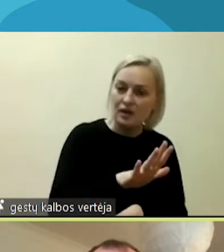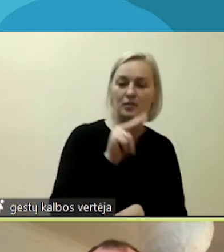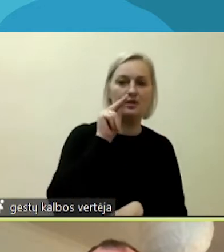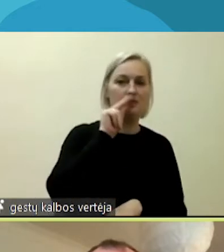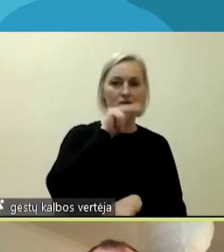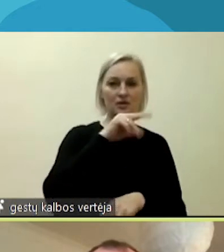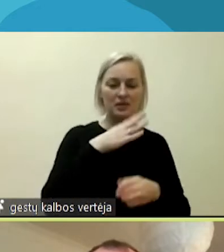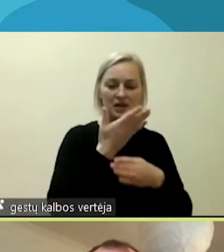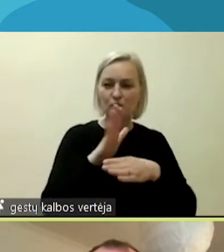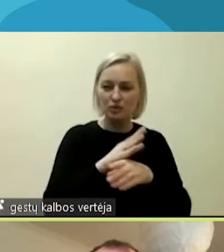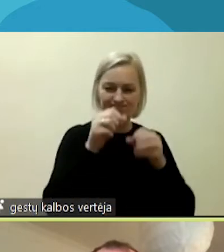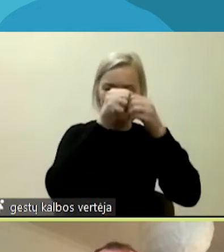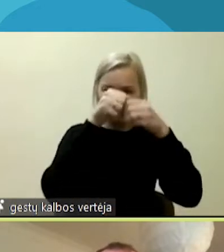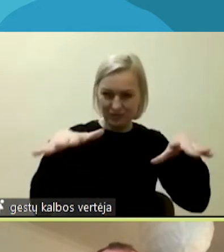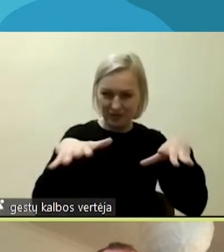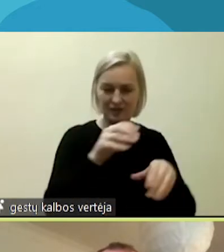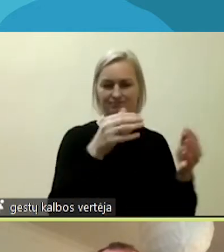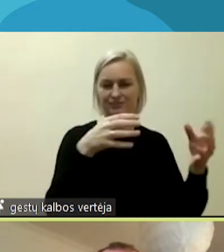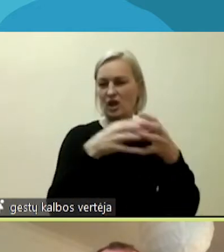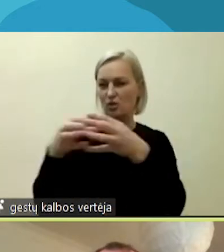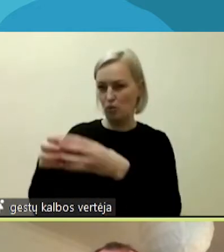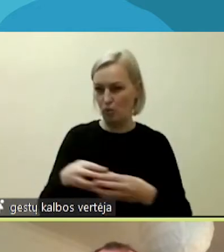pat dar išskirstyti į atskiras kategorijas.